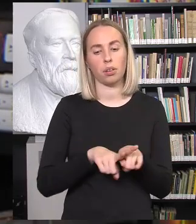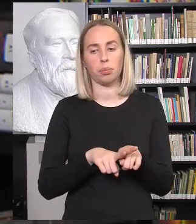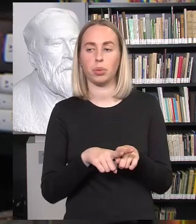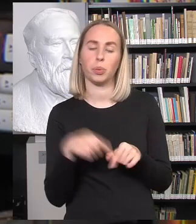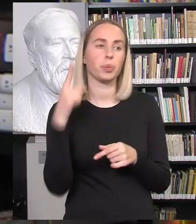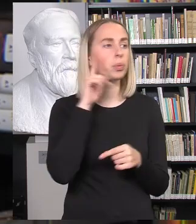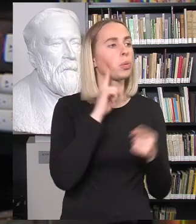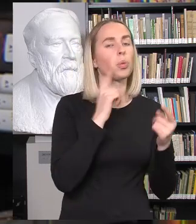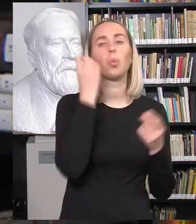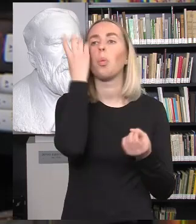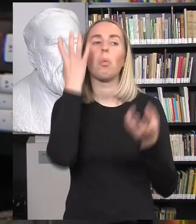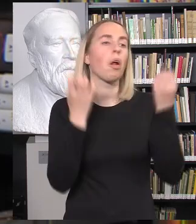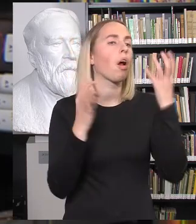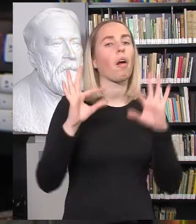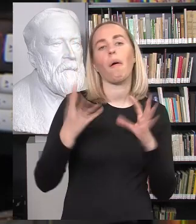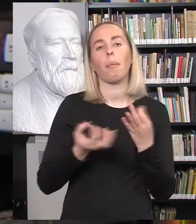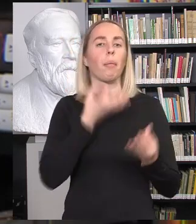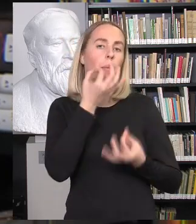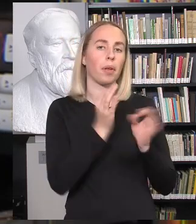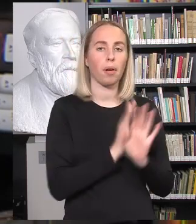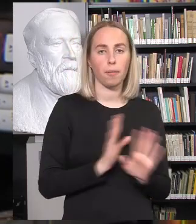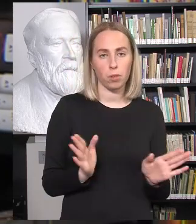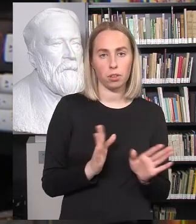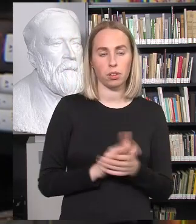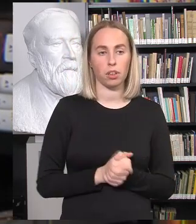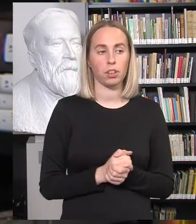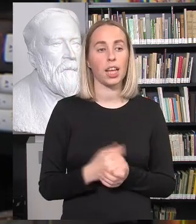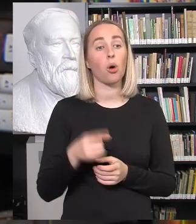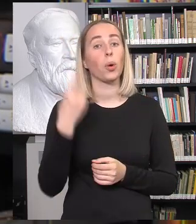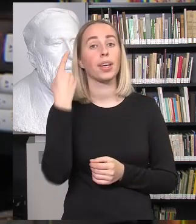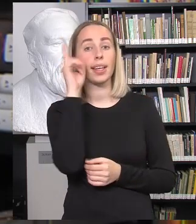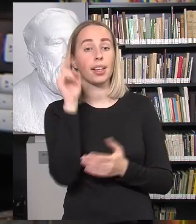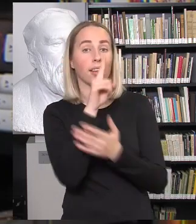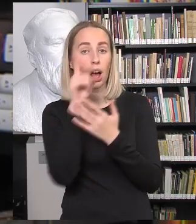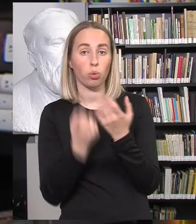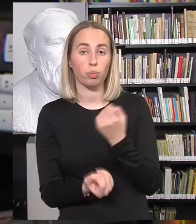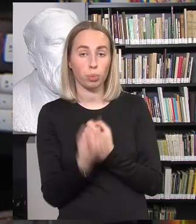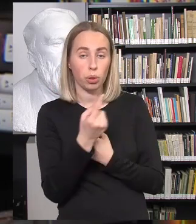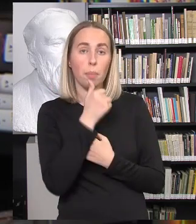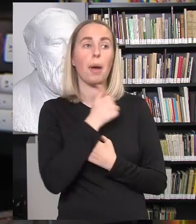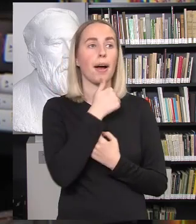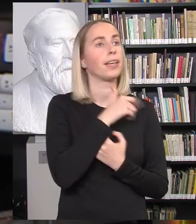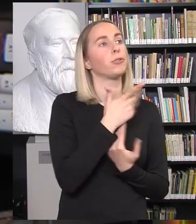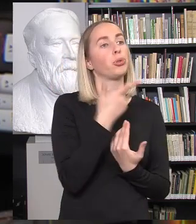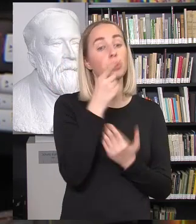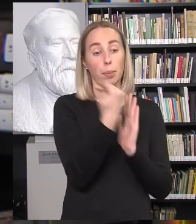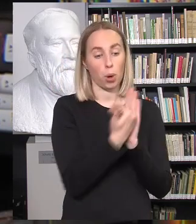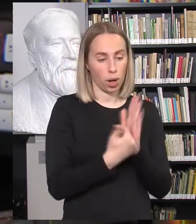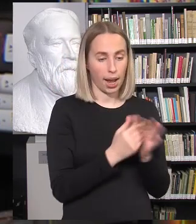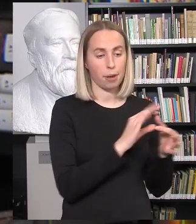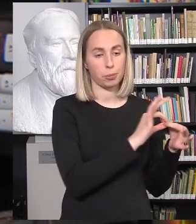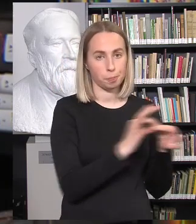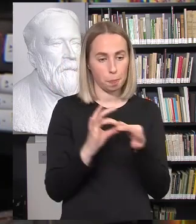ir kas kaip nori suprasti šeimą, tas taip ir supranta. Ir tada kitas klausimas kyla. Jeigu pagal šią programą, tarkime, bus dėstoma apie